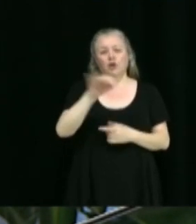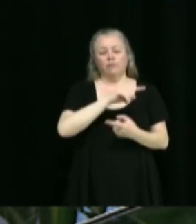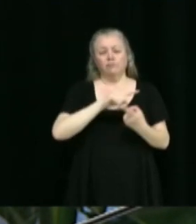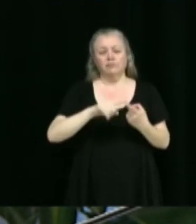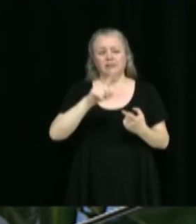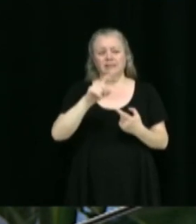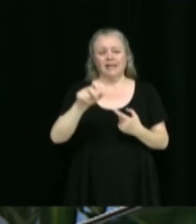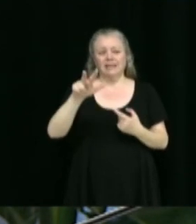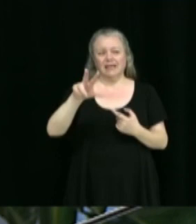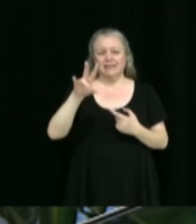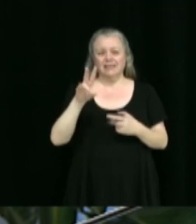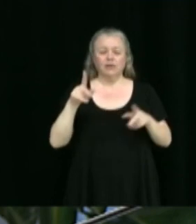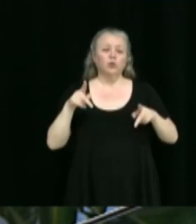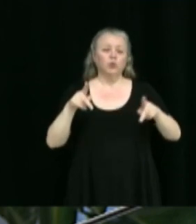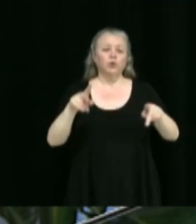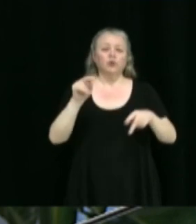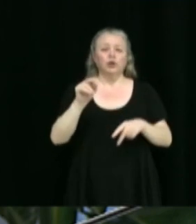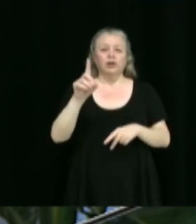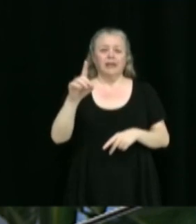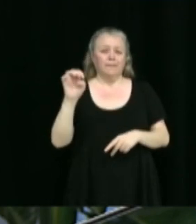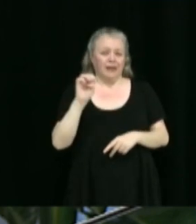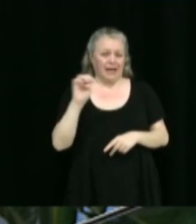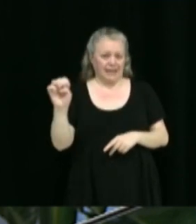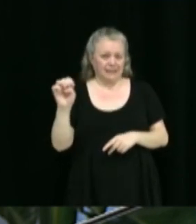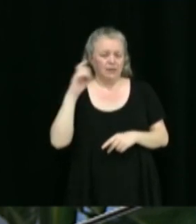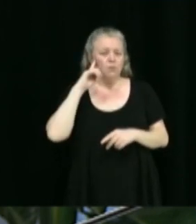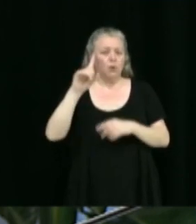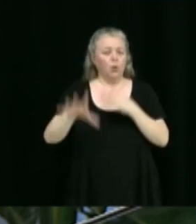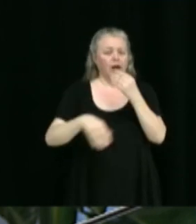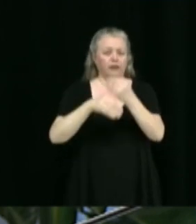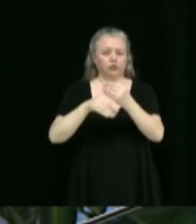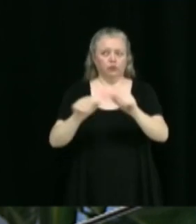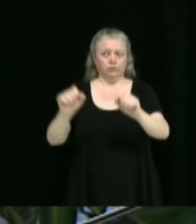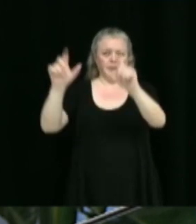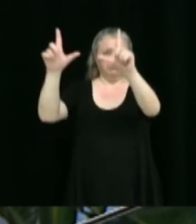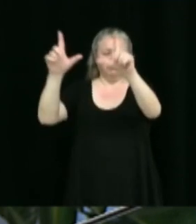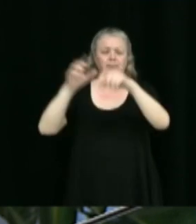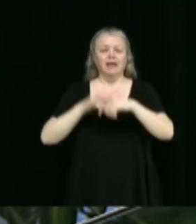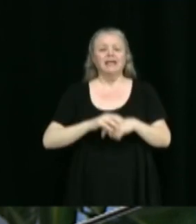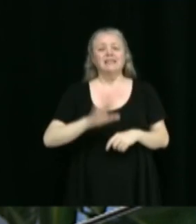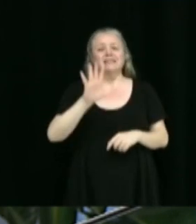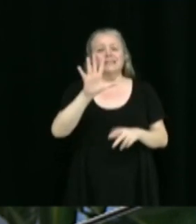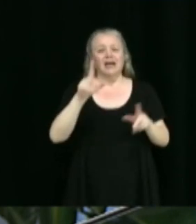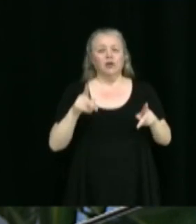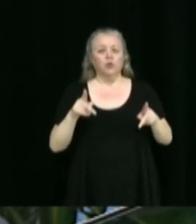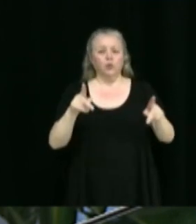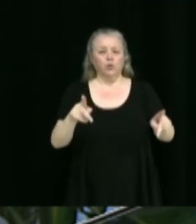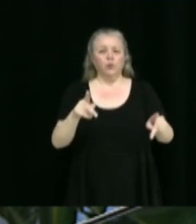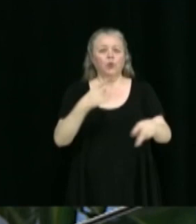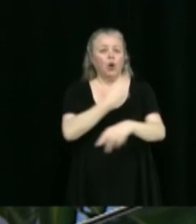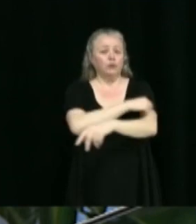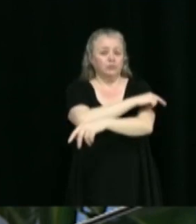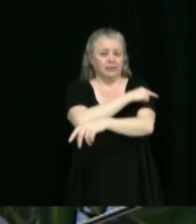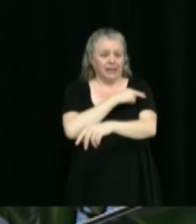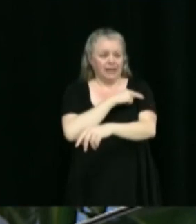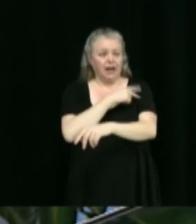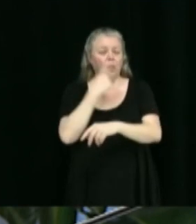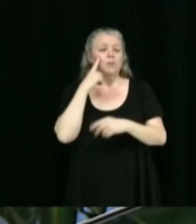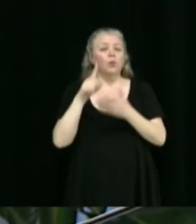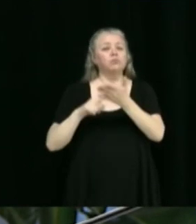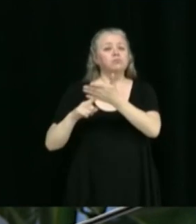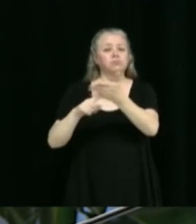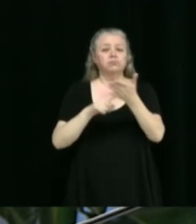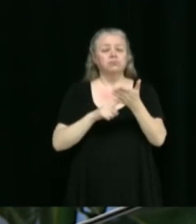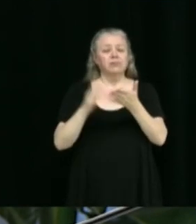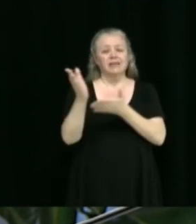rue Notre-Dame-Est pour l'ajout d'une enseigne sur bâtiment, pour le 5 rue des hospitalières pour la rénovation du bâtiment du secteur